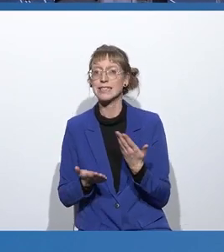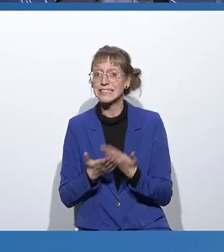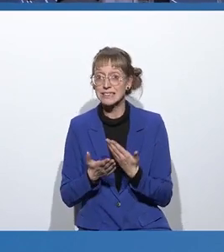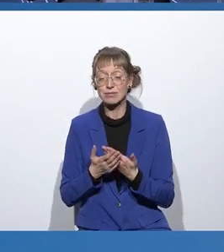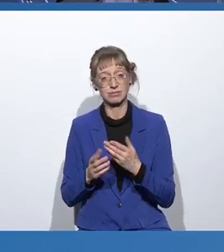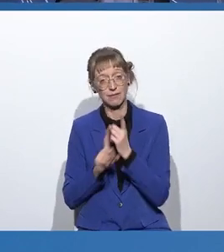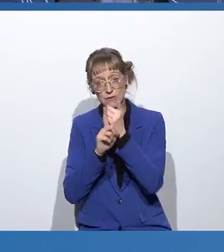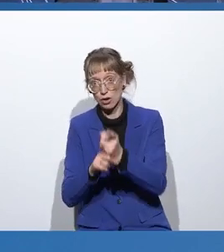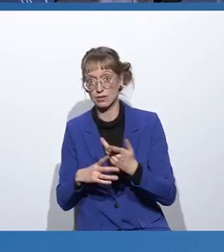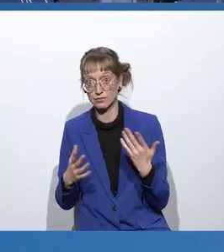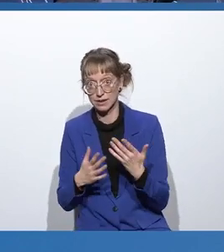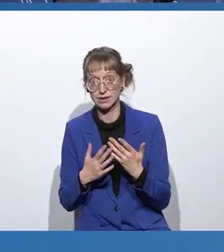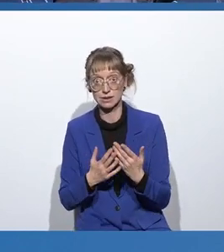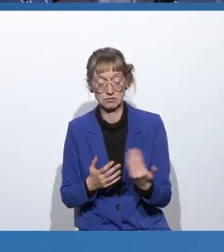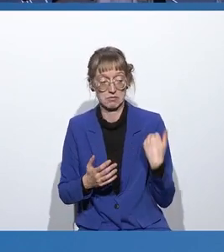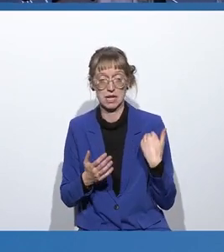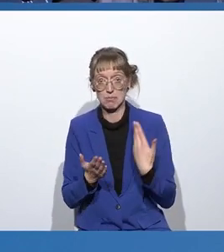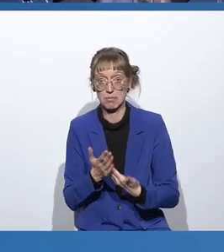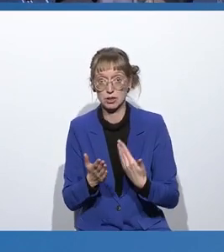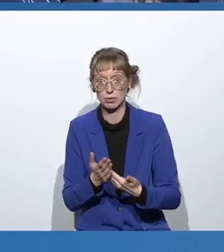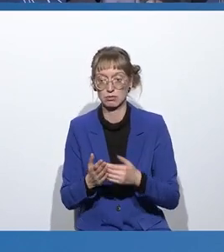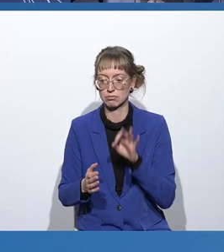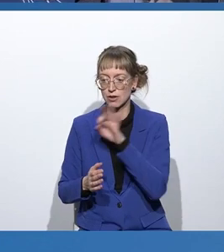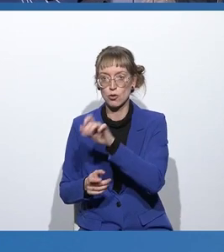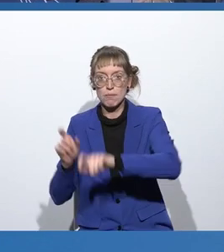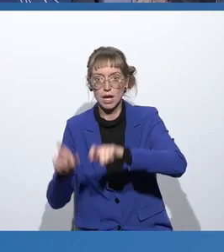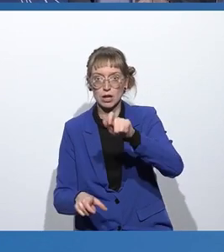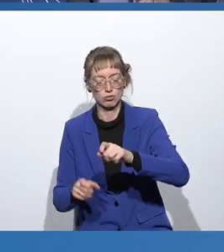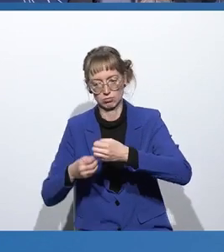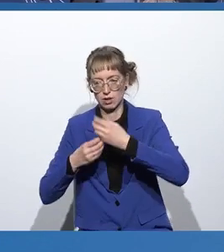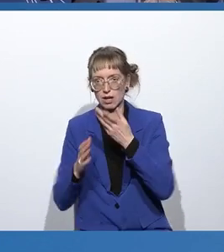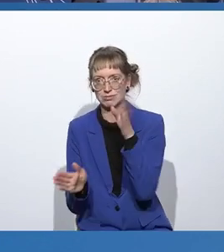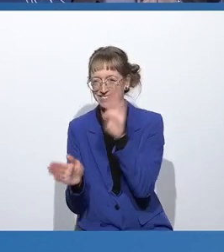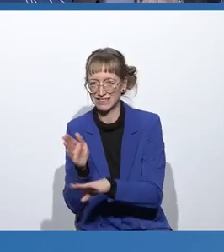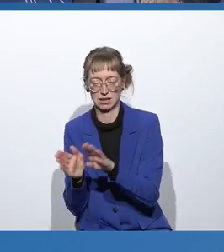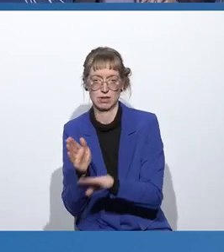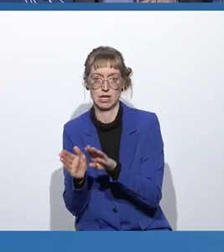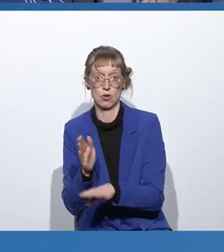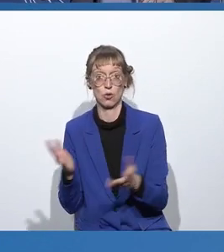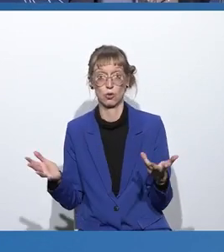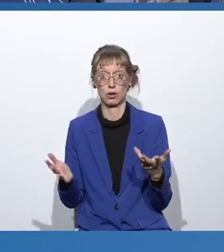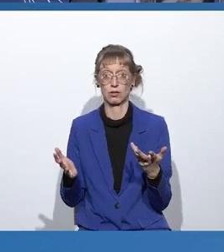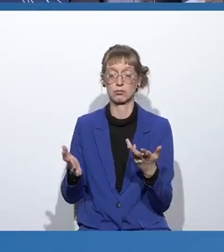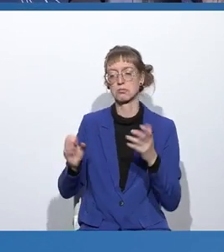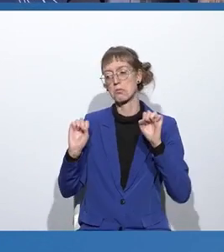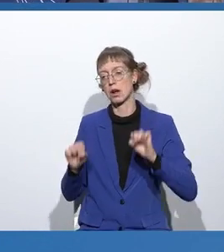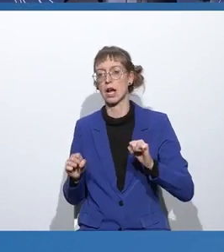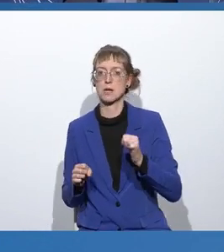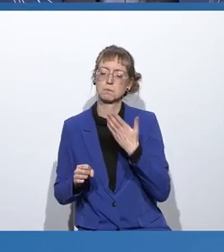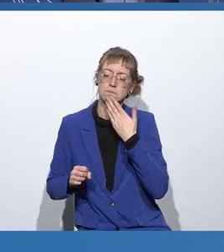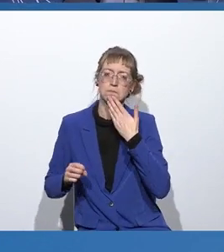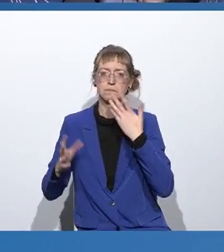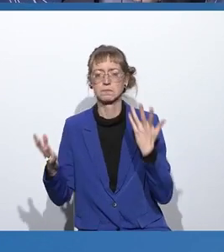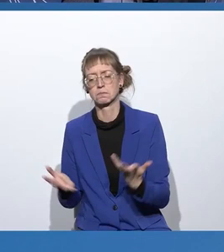Die Folgen, wir haben es an dem einen Beispiel gesehen, für die Menschen ist natürlich eine Diskriminierung. Das kann von, sagen wir mal, leichten Folgen, wie vielleicht